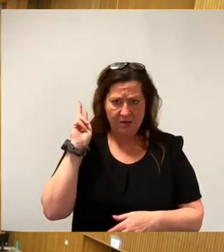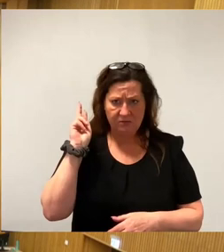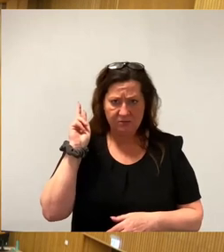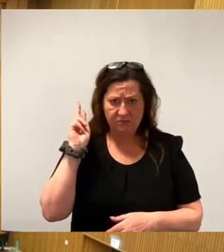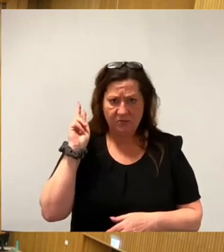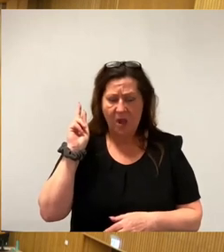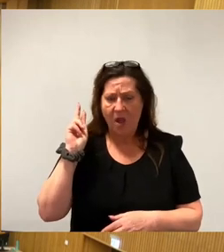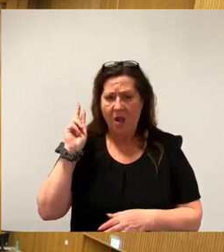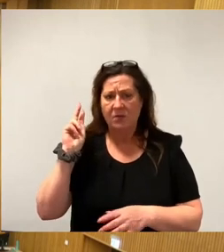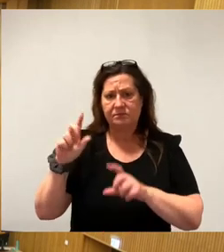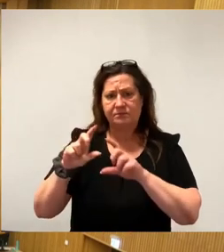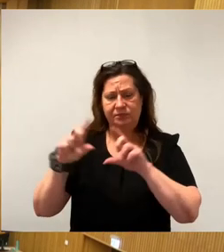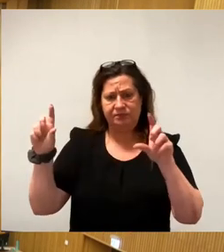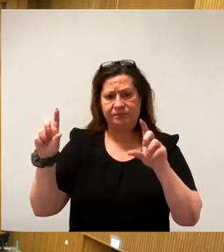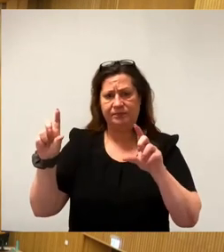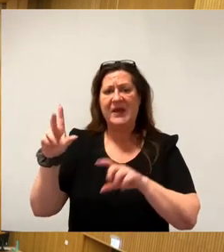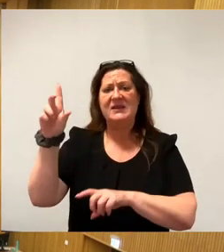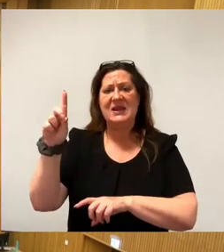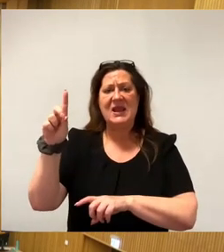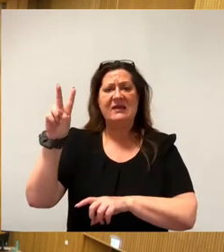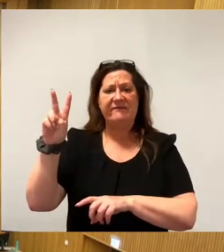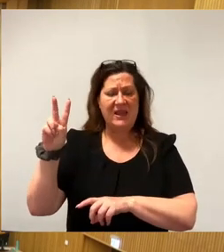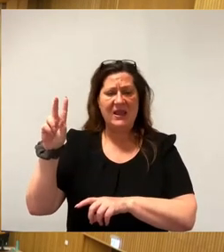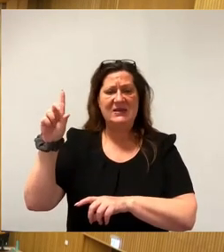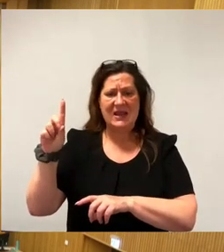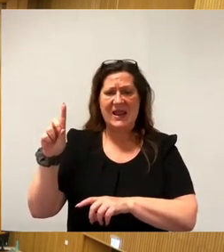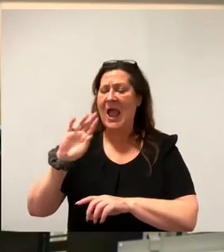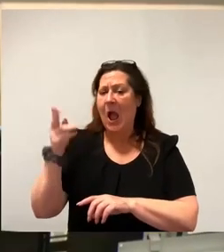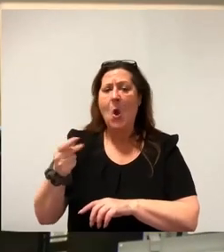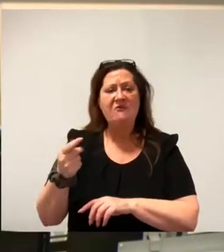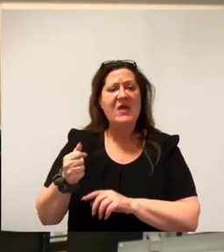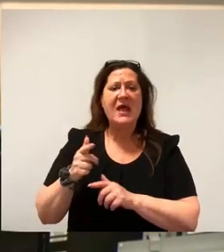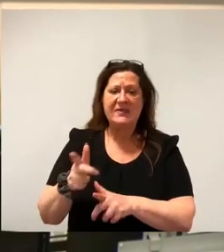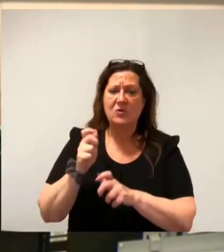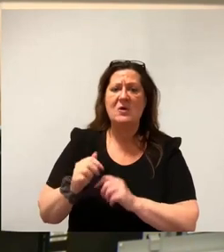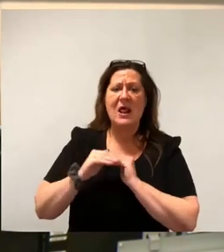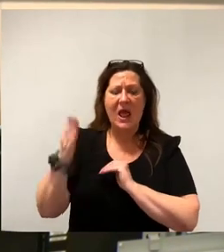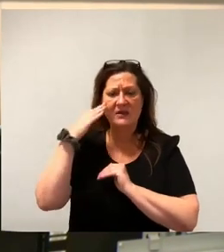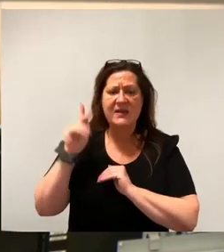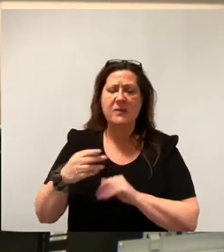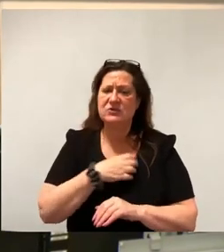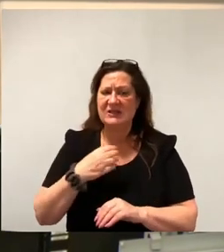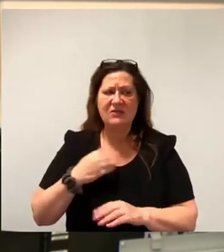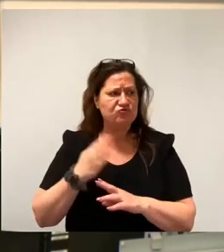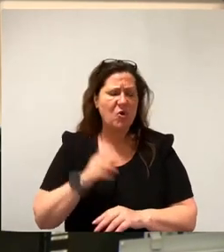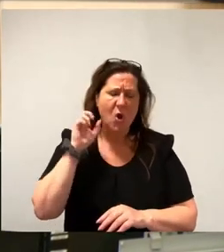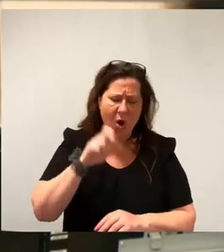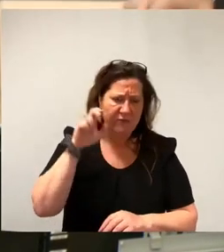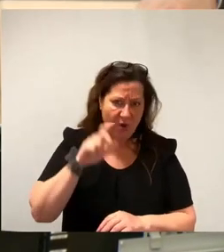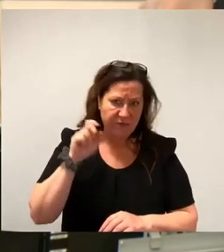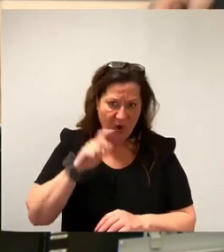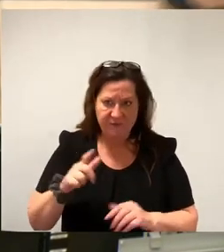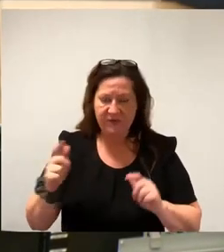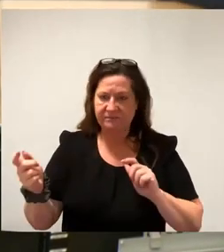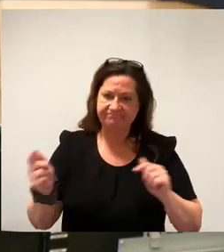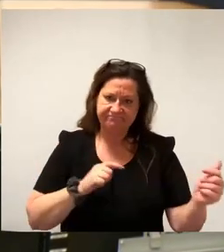Konzerns TWD als auch im Finanzausschuss der Landeshauptstadt Dresden mehrfach thematisiert, dass aufgrund